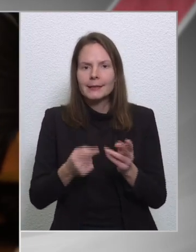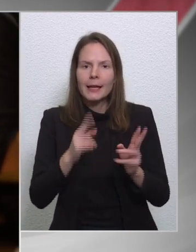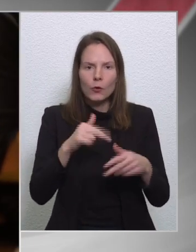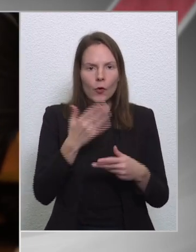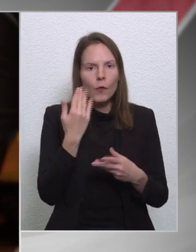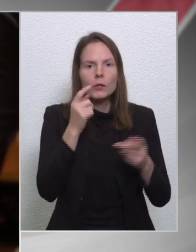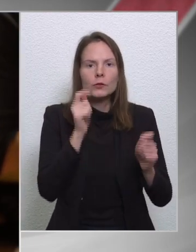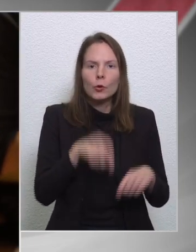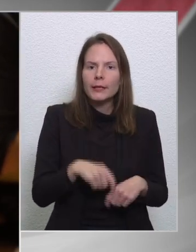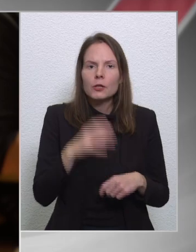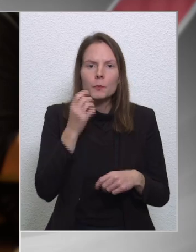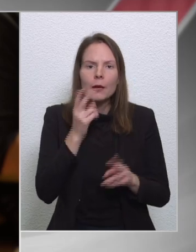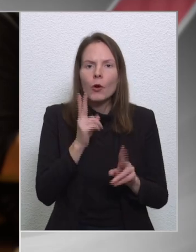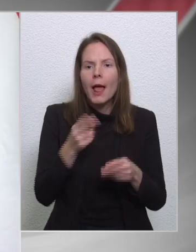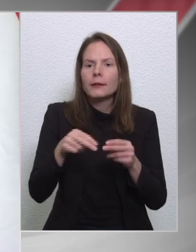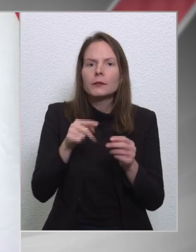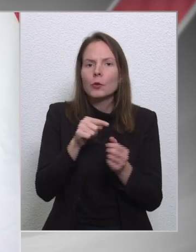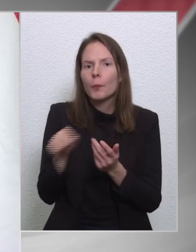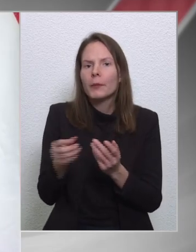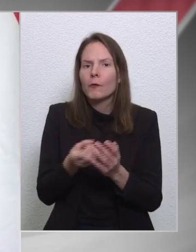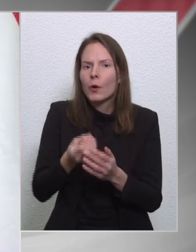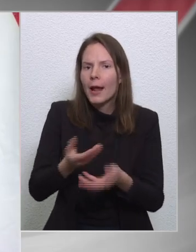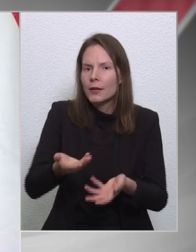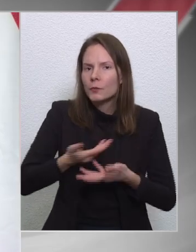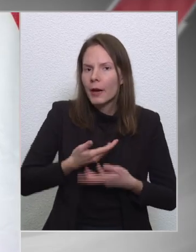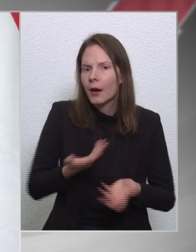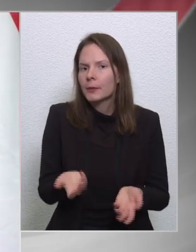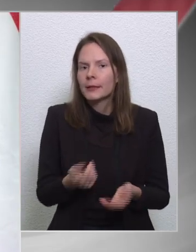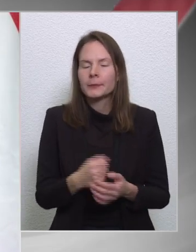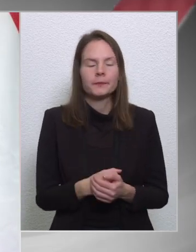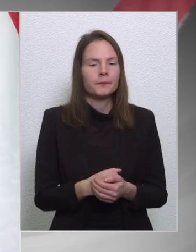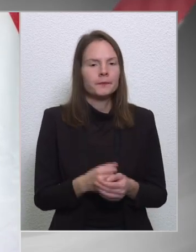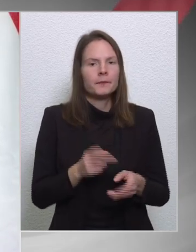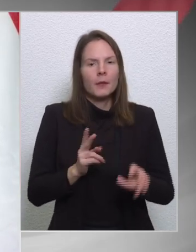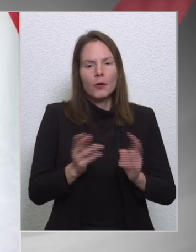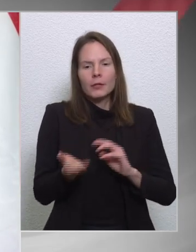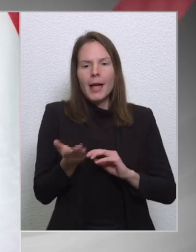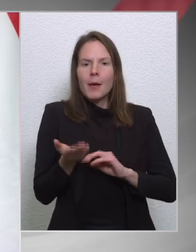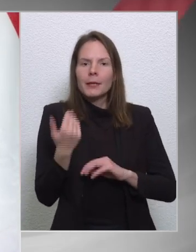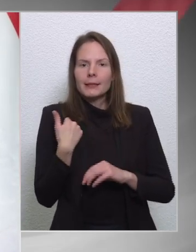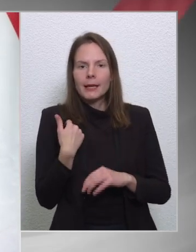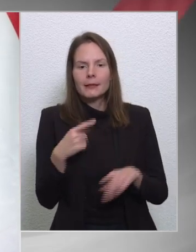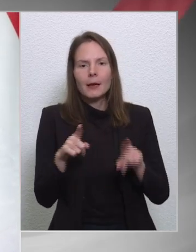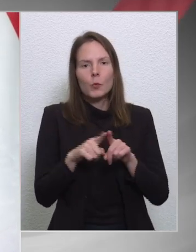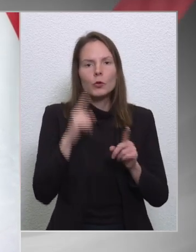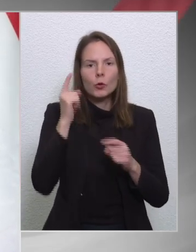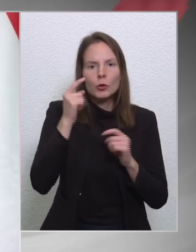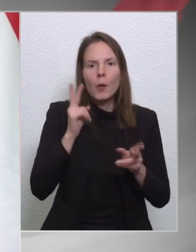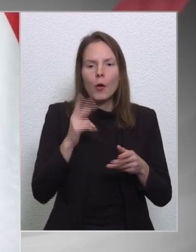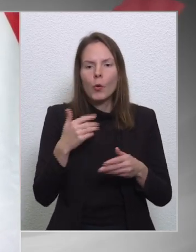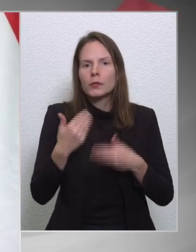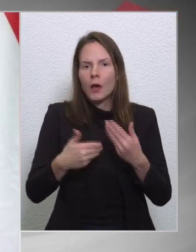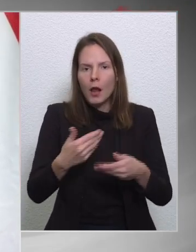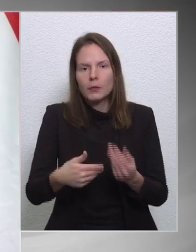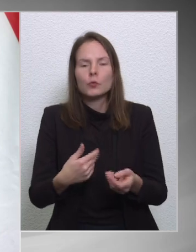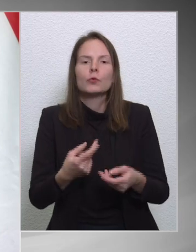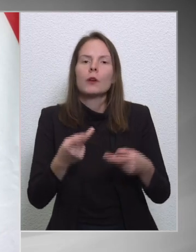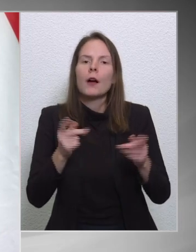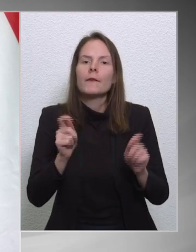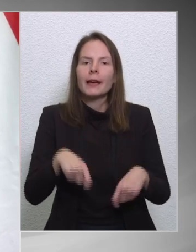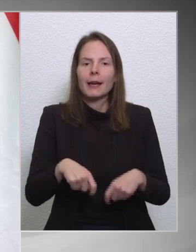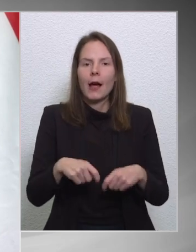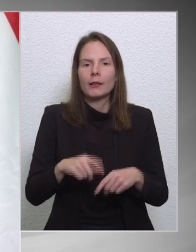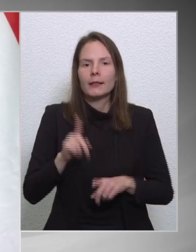mikor kaphatjuk meg a többi forrást? Én, mint említettem, úgy gondolom, hogy ahogyan haladunk tovább a végrehajtási eljárással,